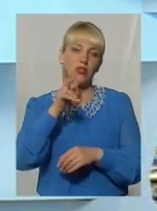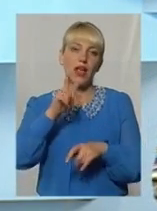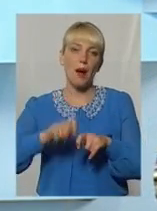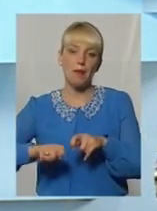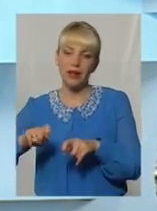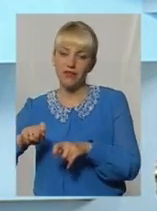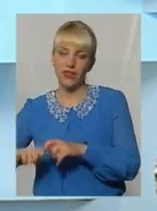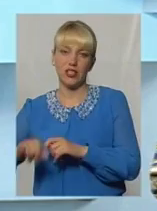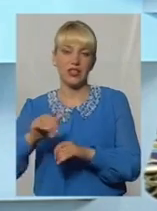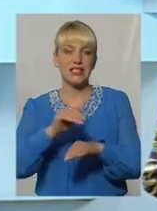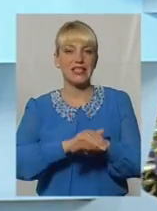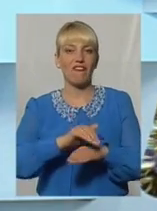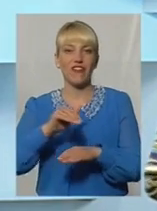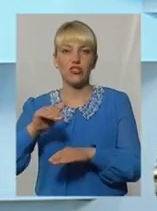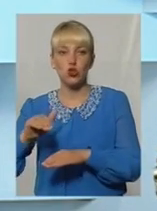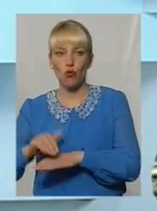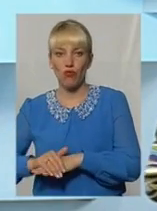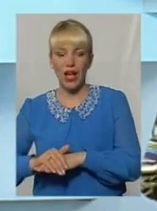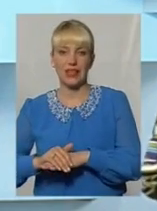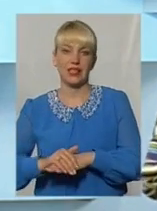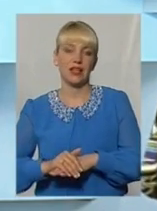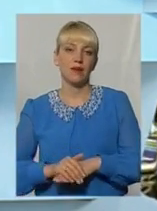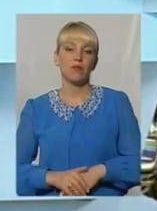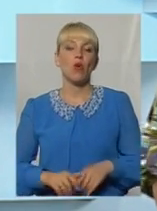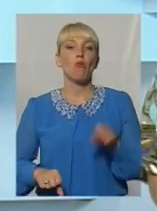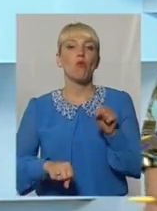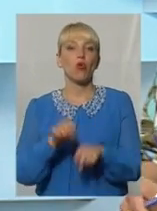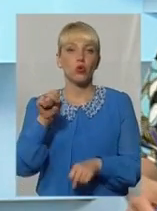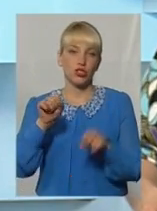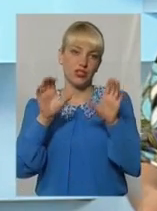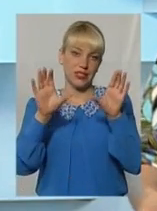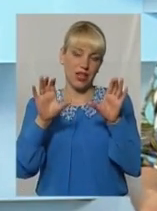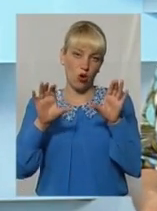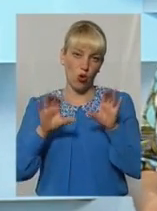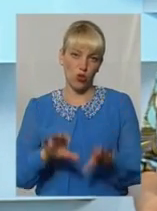зафіксувати порушення законодавства.